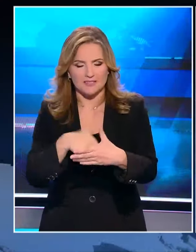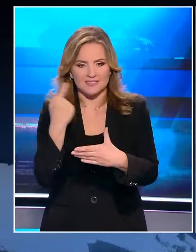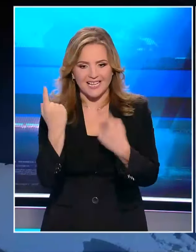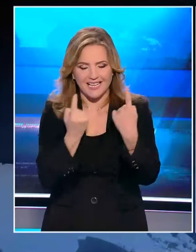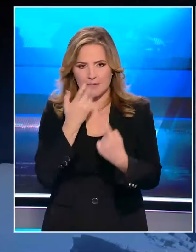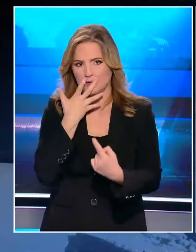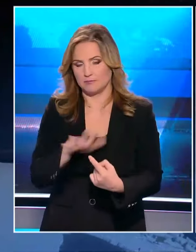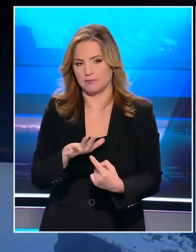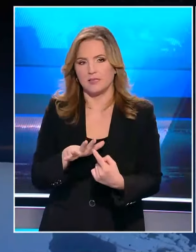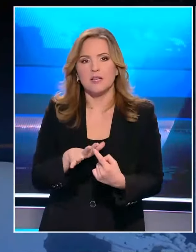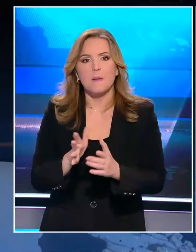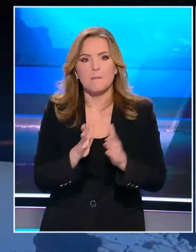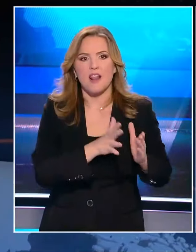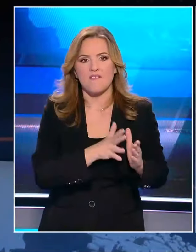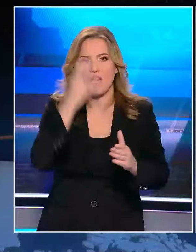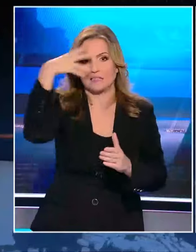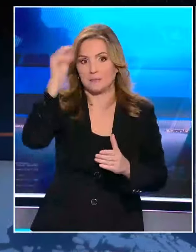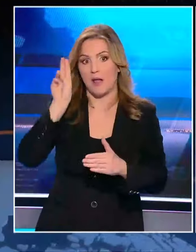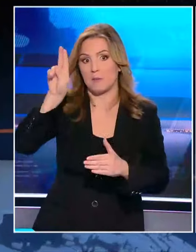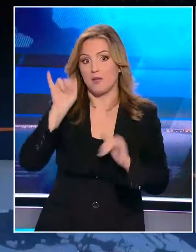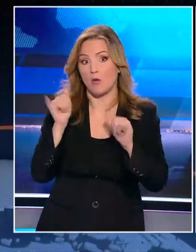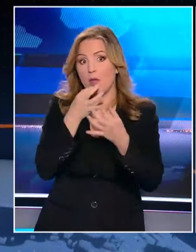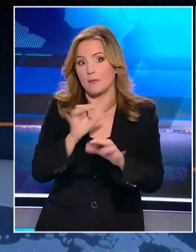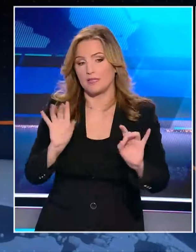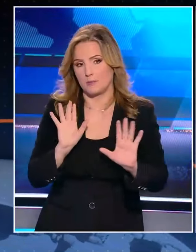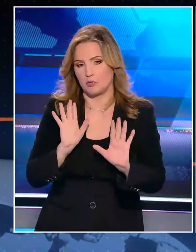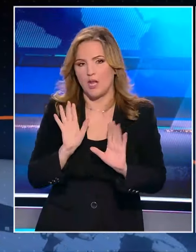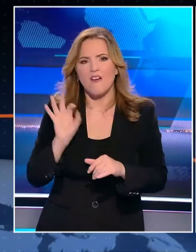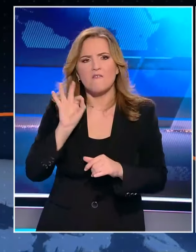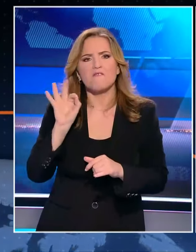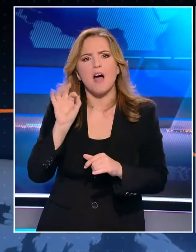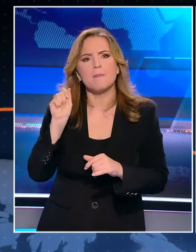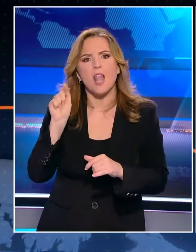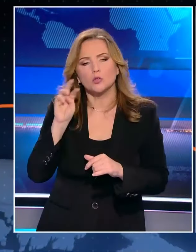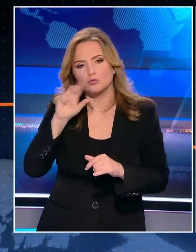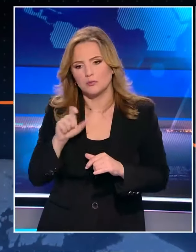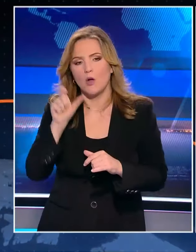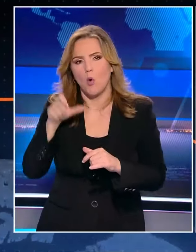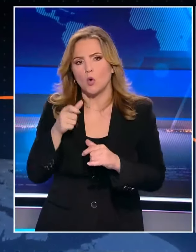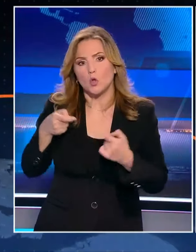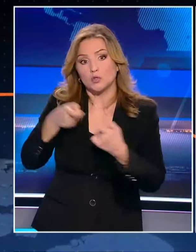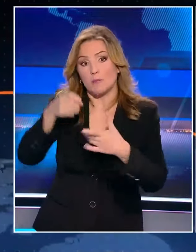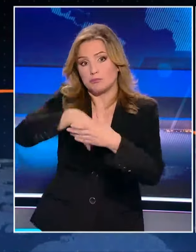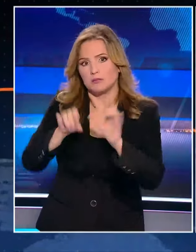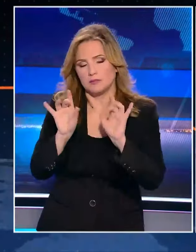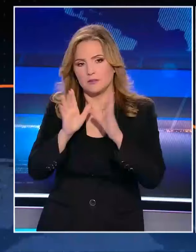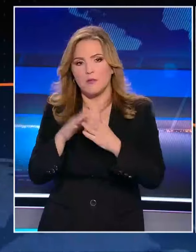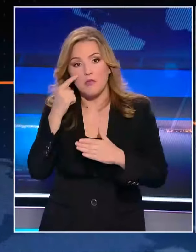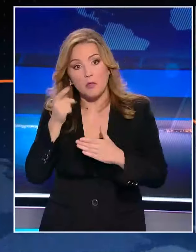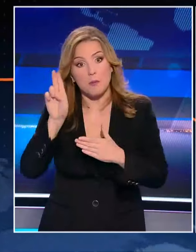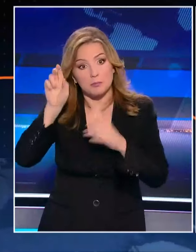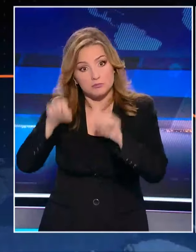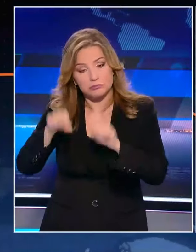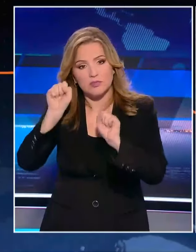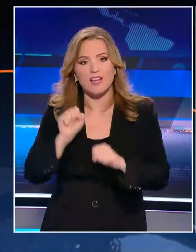λεγόμενη Φρουρά Τσίπρα δεν έχει ακόμα υποδείξει υποψηφιότητα. Μια ισχύρη πιθανότητα είναι ο κράτης φάμελος που έχει μείνει έξω από την αντιπαράθεση. Μέσα σε αυτό το